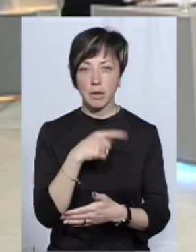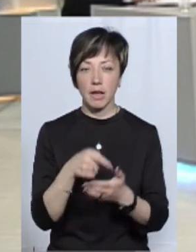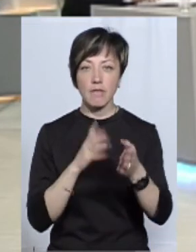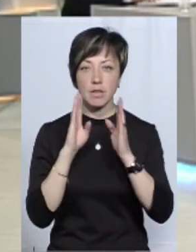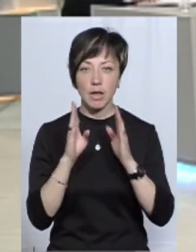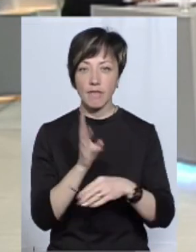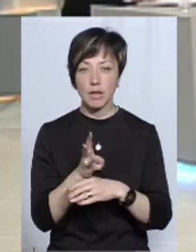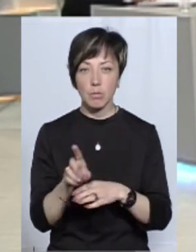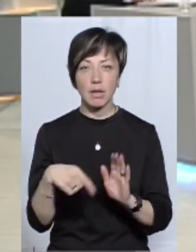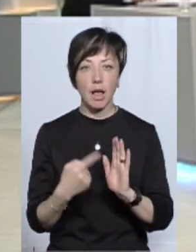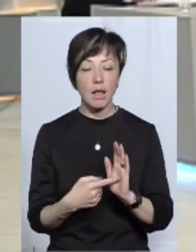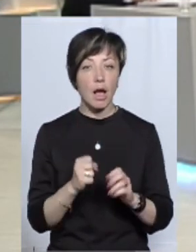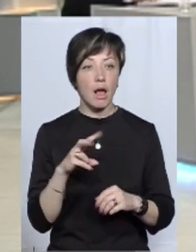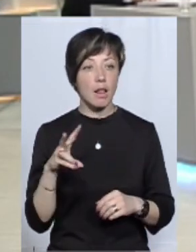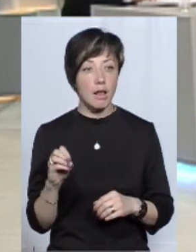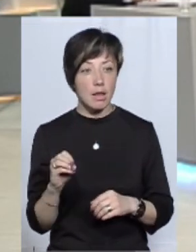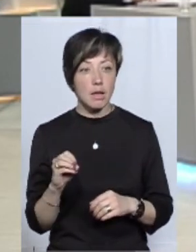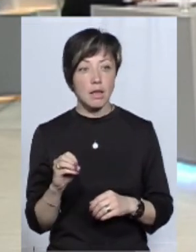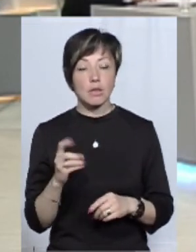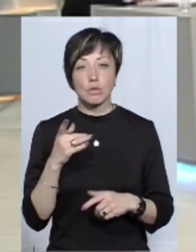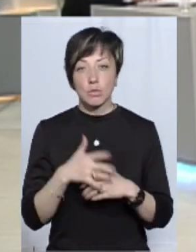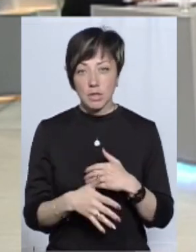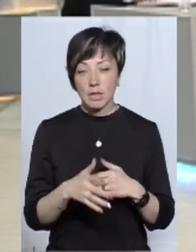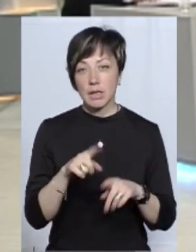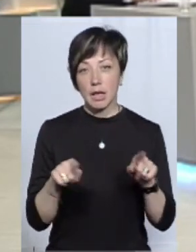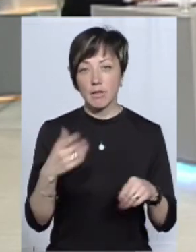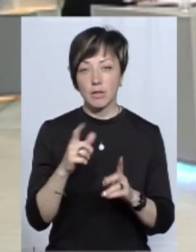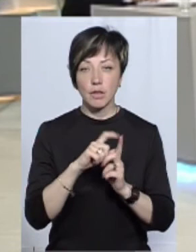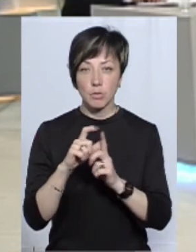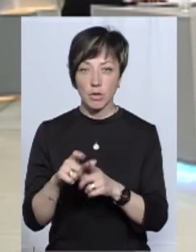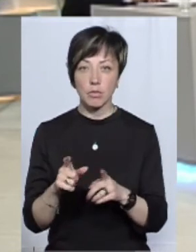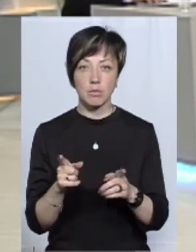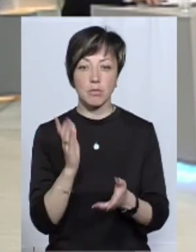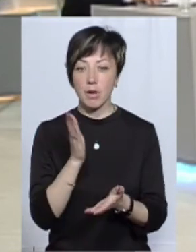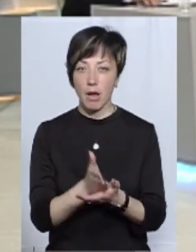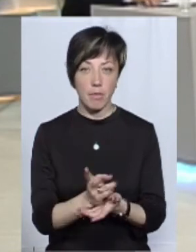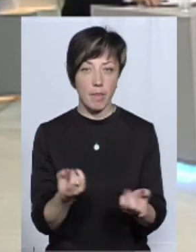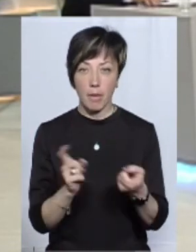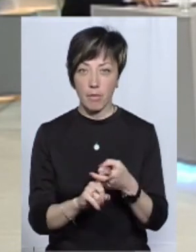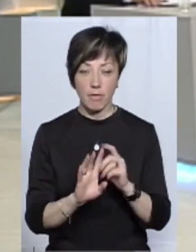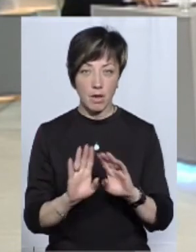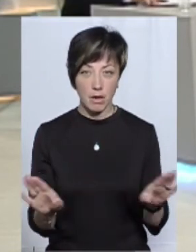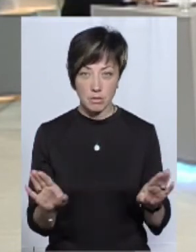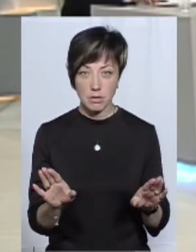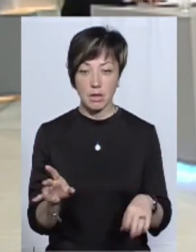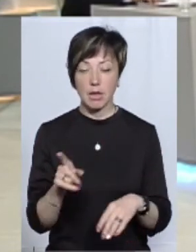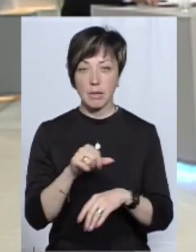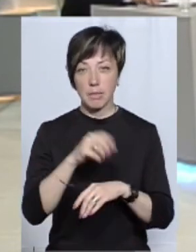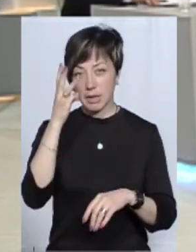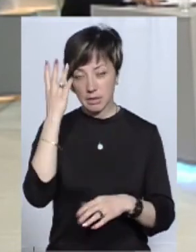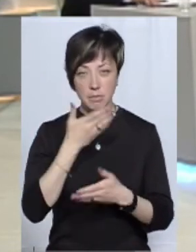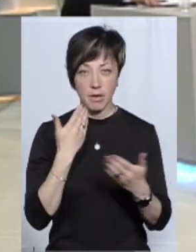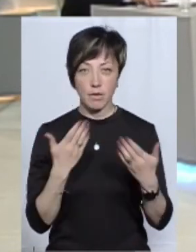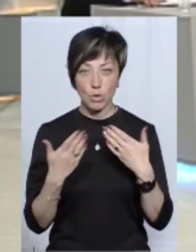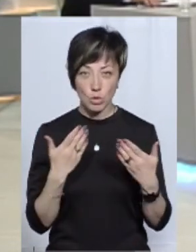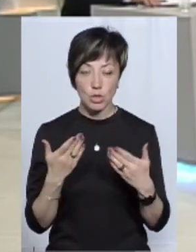Фейсбук і відеопитань, але, як ми зрозуміли вже з деяких ваших відповідей, вони прямо не пов'язані, бо митниця Хмельницька не